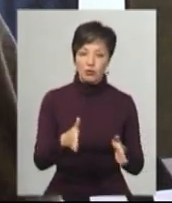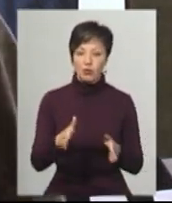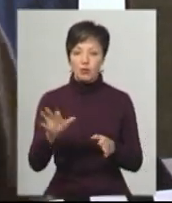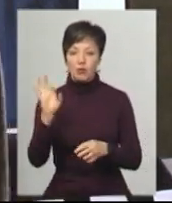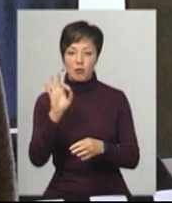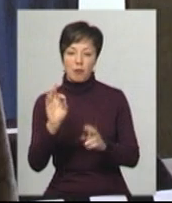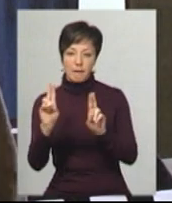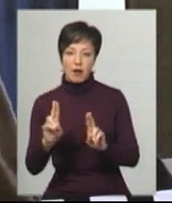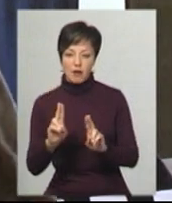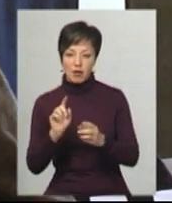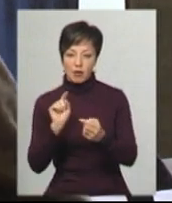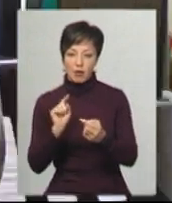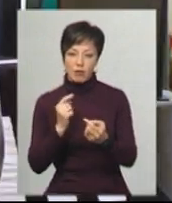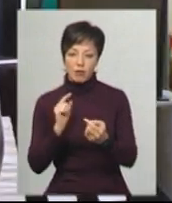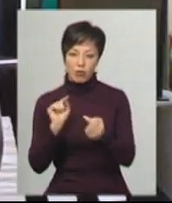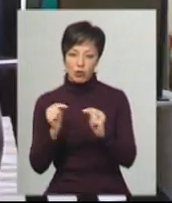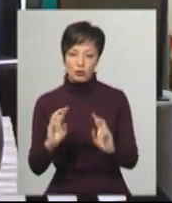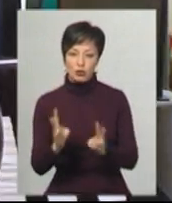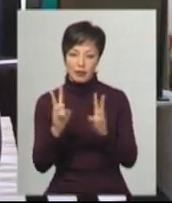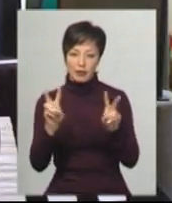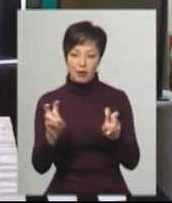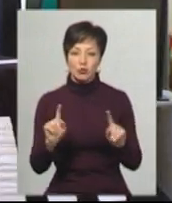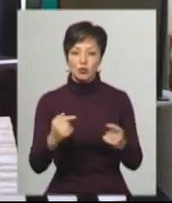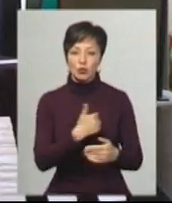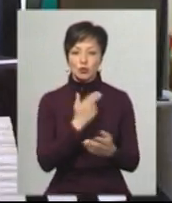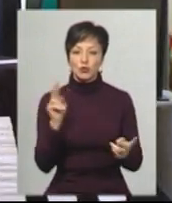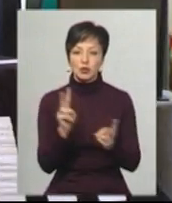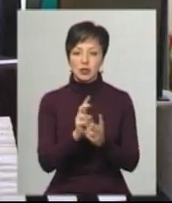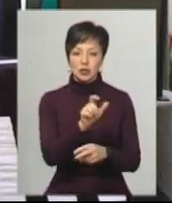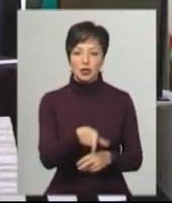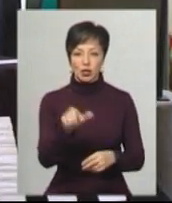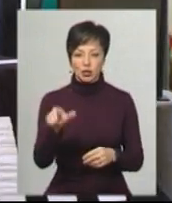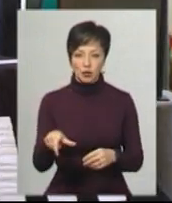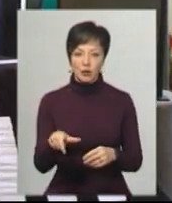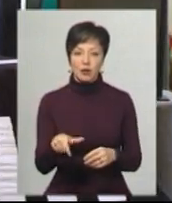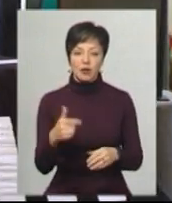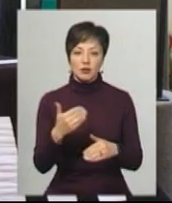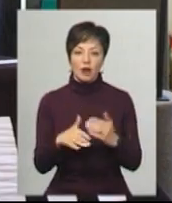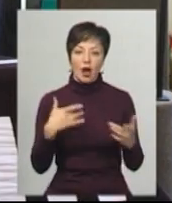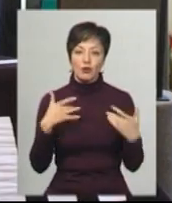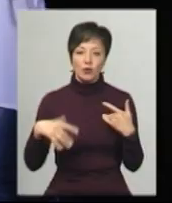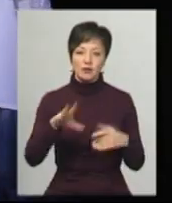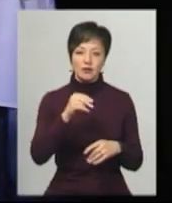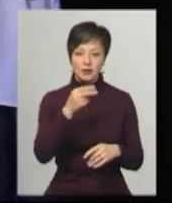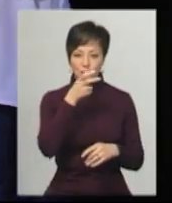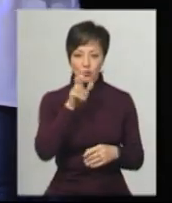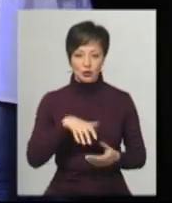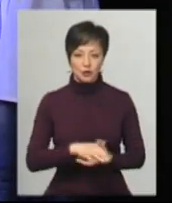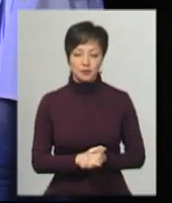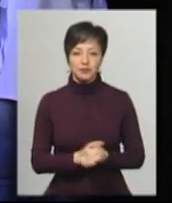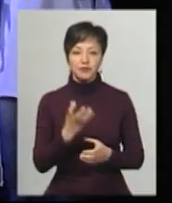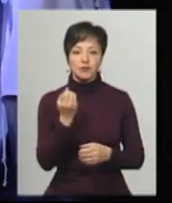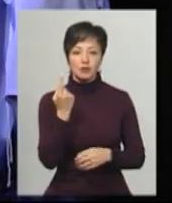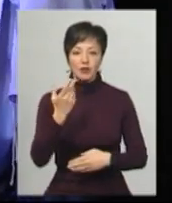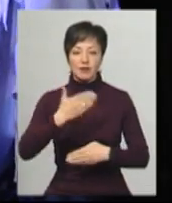протипожежні, у нас є там тема. Дуже хочеться вже зустрітися з глядачами, вже актори всі скучили. Ще одна